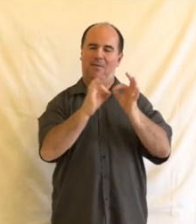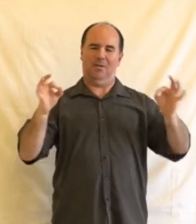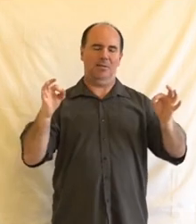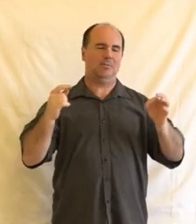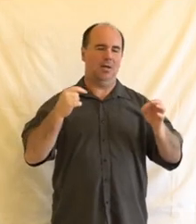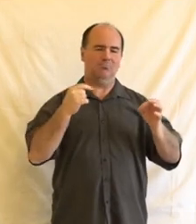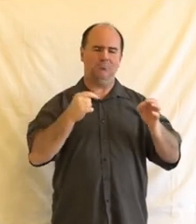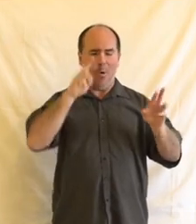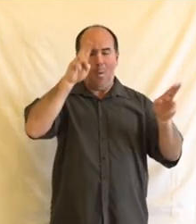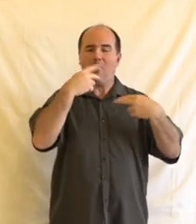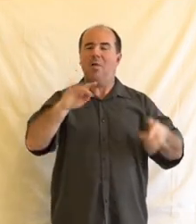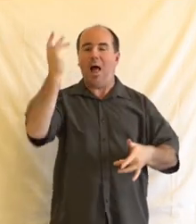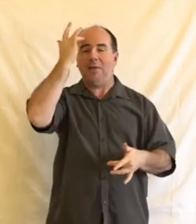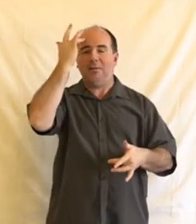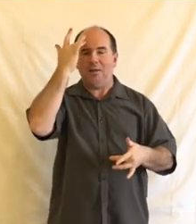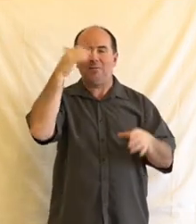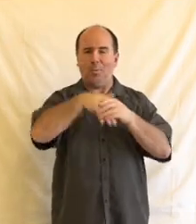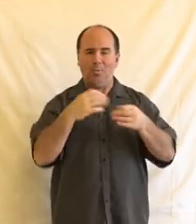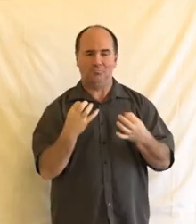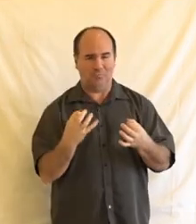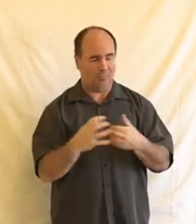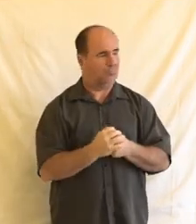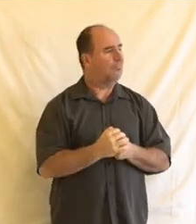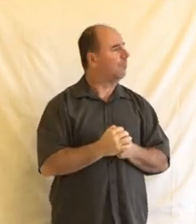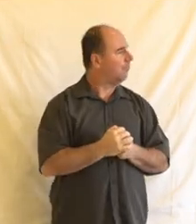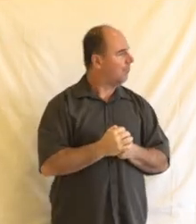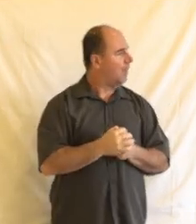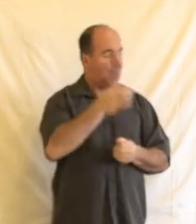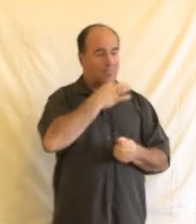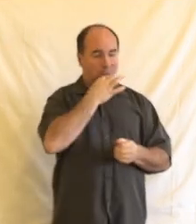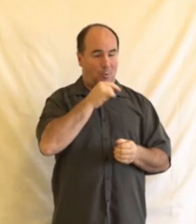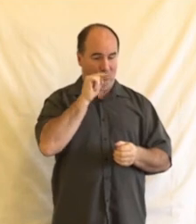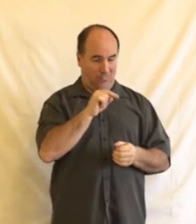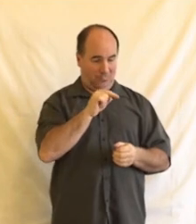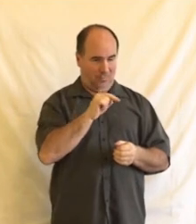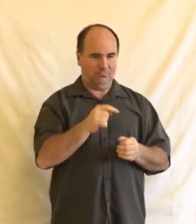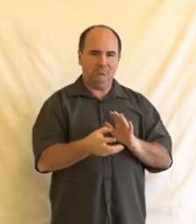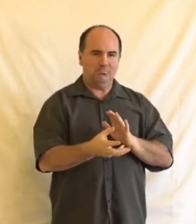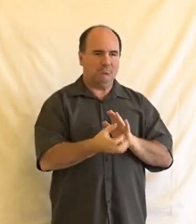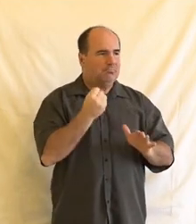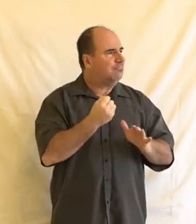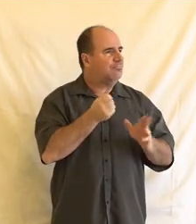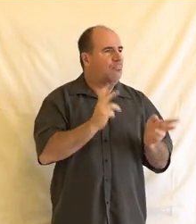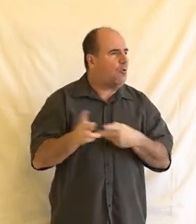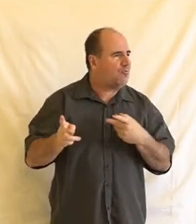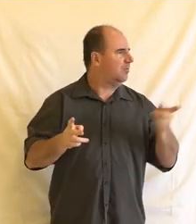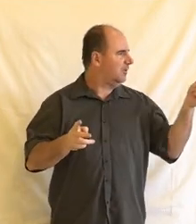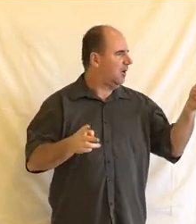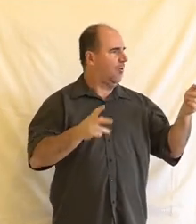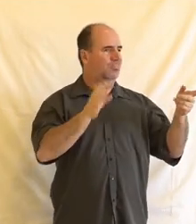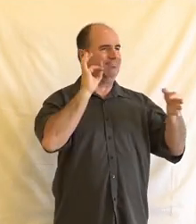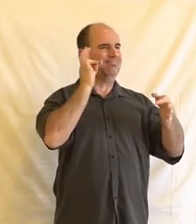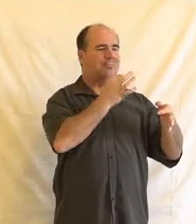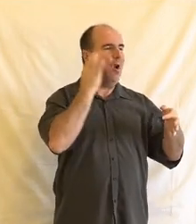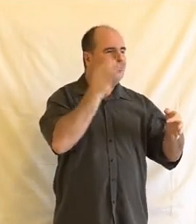takže tam v nějakém kroku, prostě nemusí to být vždycky hned ten první, ale jakmile vyčerpáte třeba nějaké možnosti právě chatbota nebo něco takového, takže tam